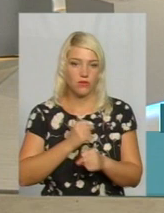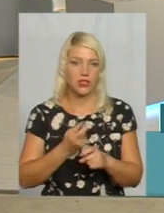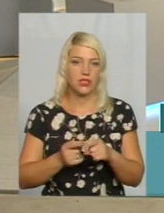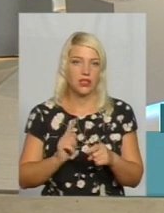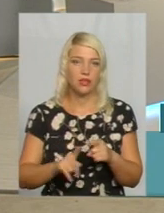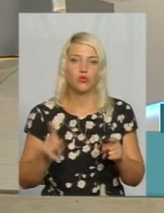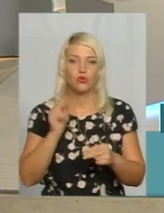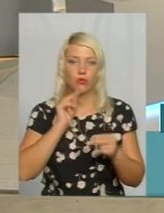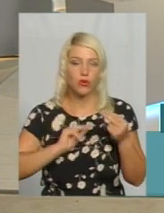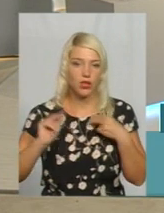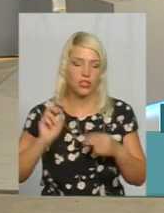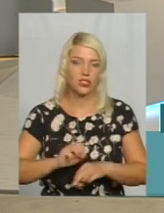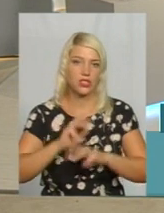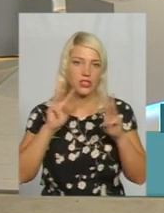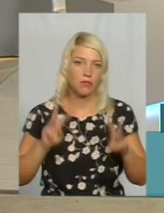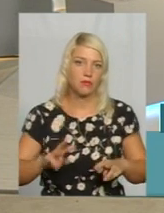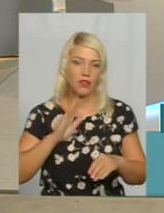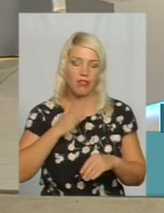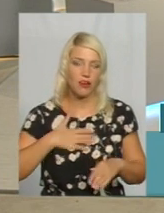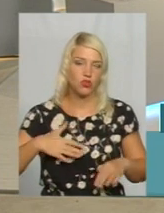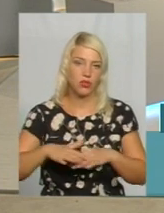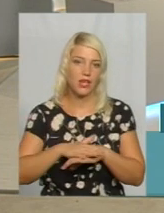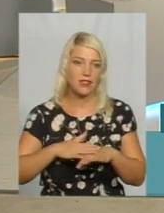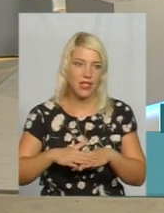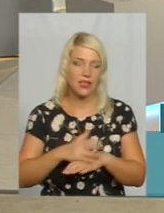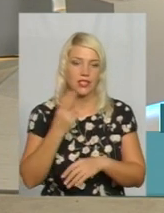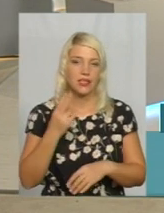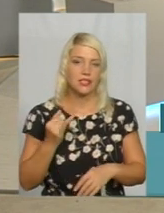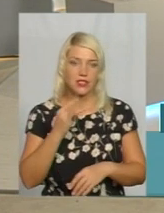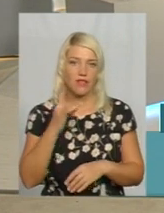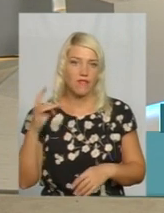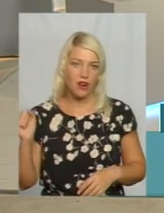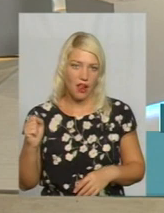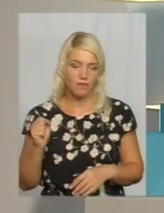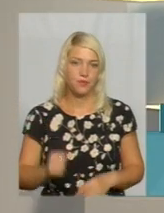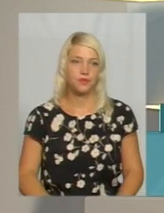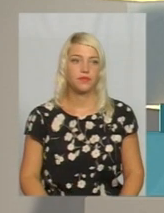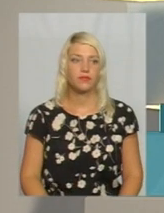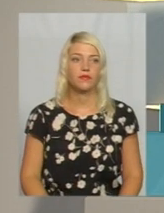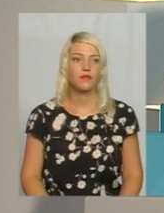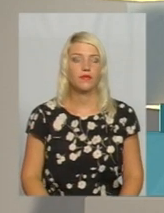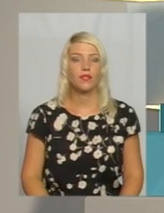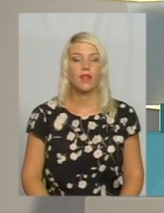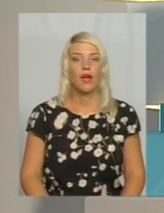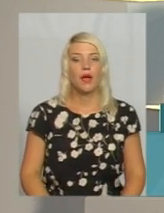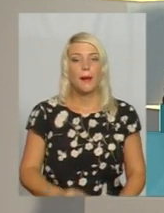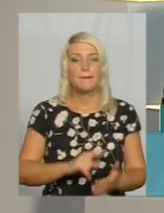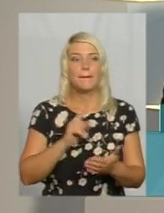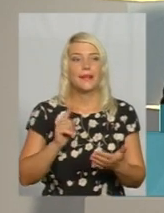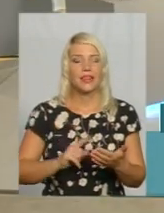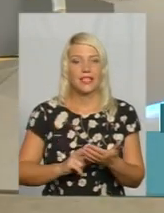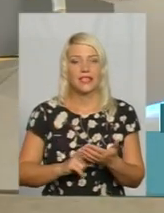забезпечення нашого населення цифровим сигналом на територію області. Питання приймається вже і з 1